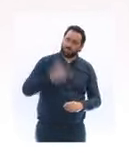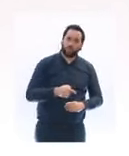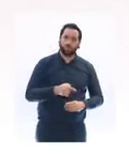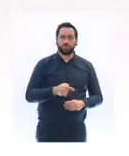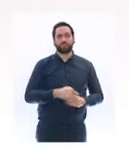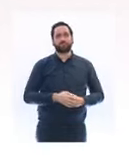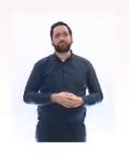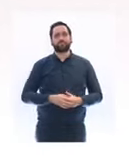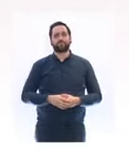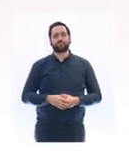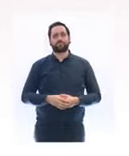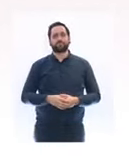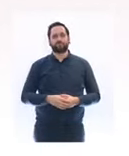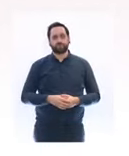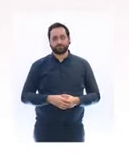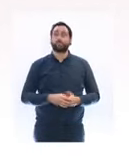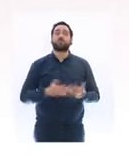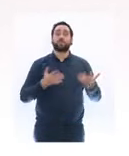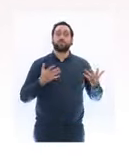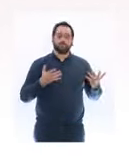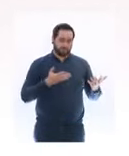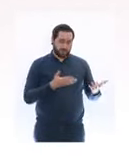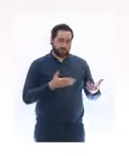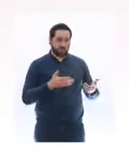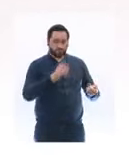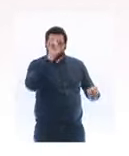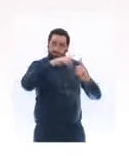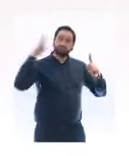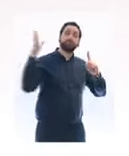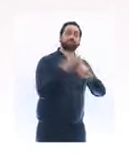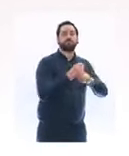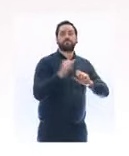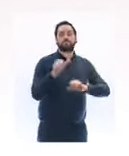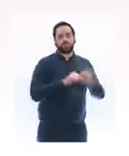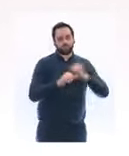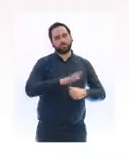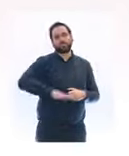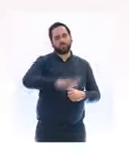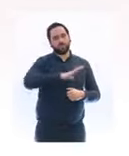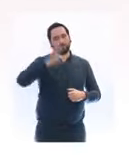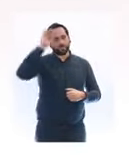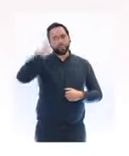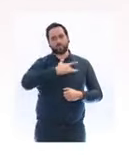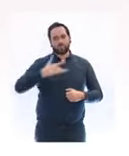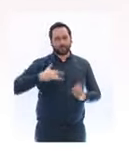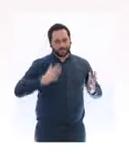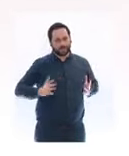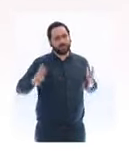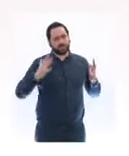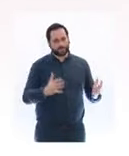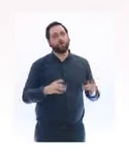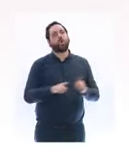exceptionnel de mobilisation des professionnels de santé et d'organisation de nos